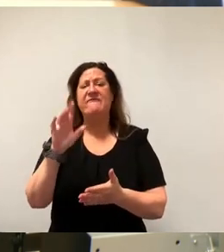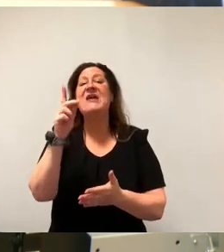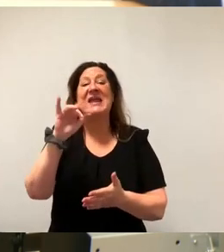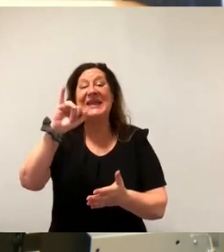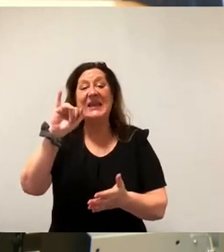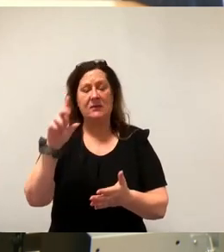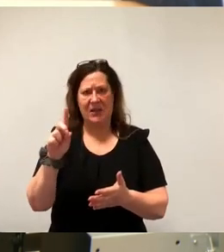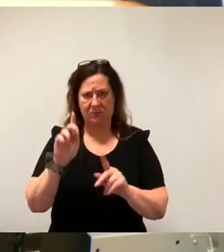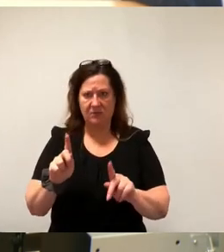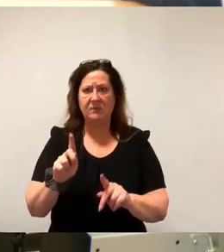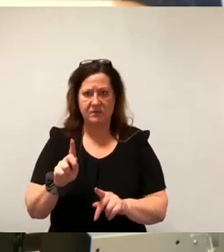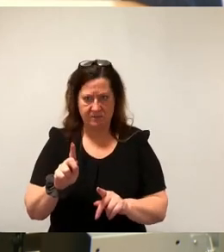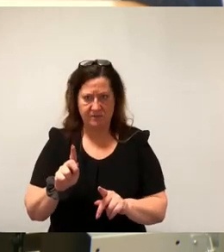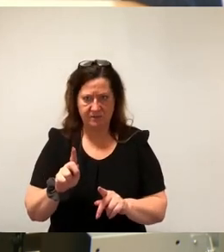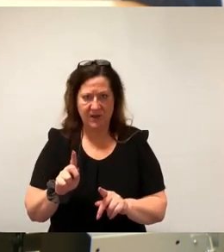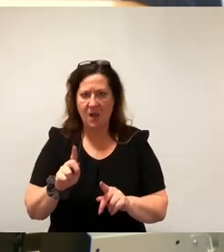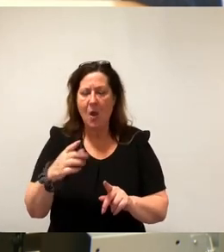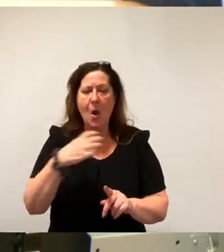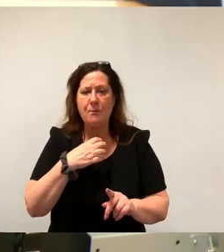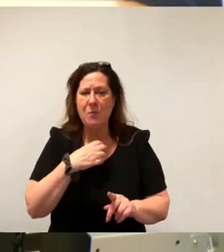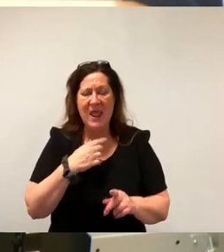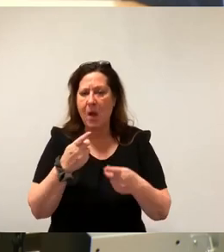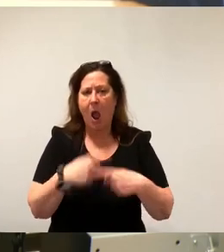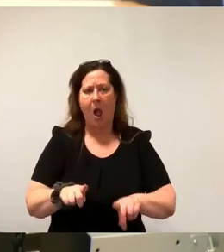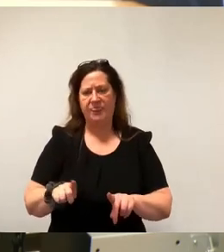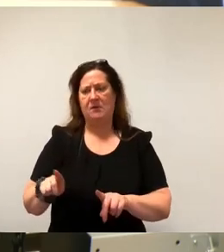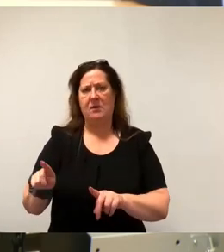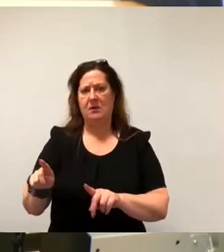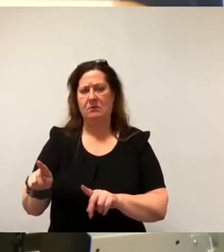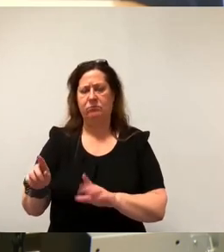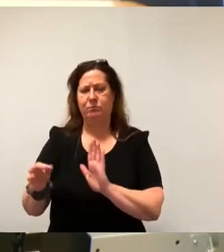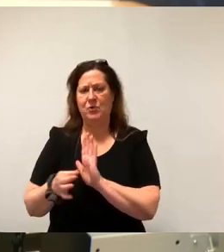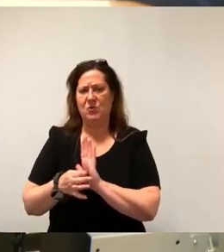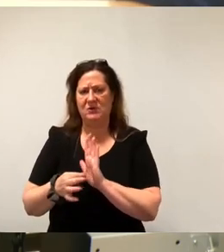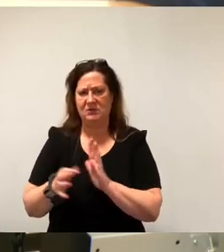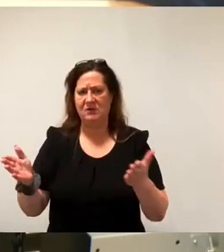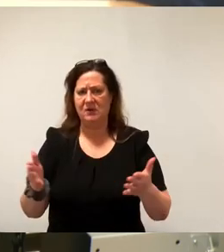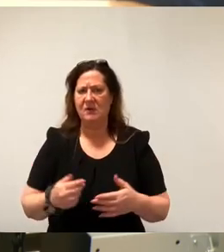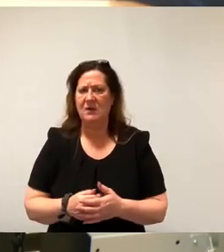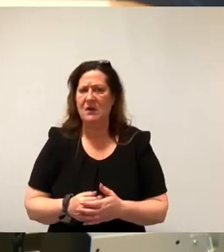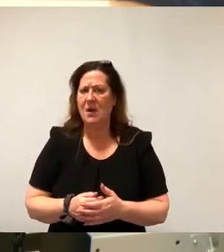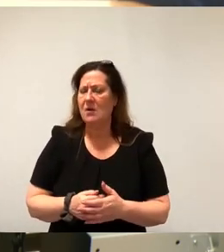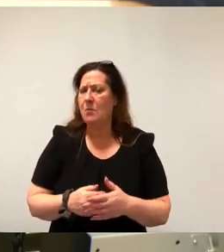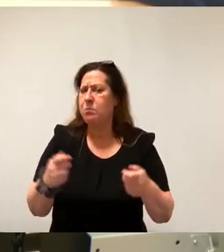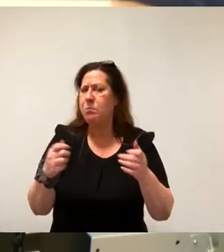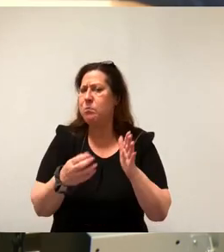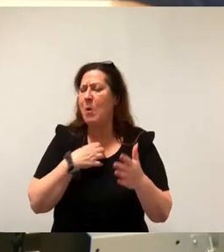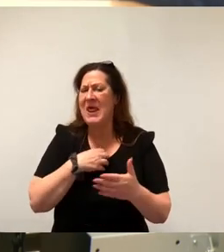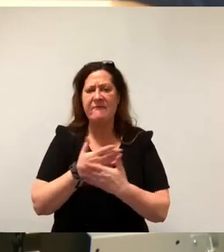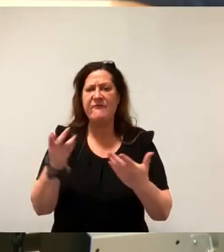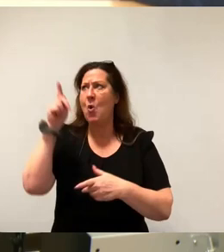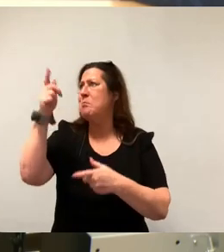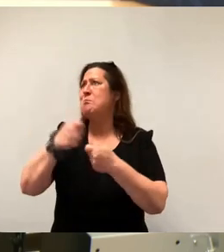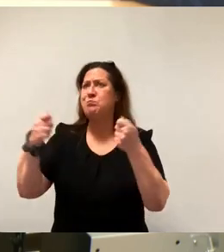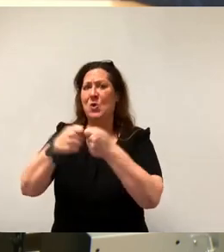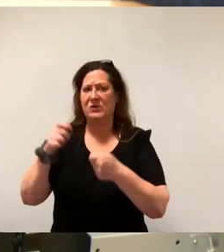Die Probleme liegen tatsächlich woanders und das ist auch richtigerweise insoweit angesprochen worden, die liegen beim Bund. Wer immer